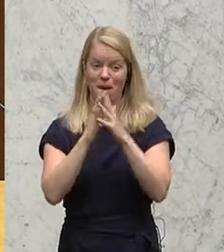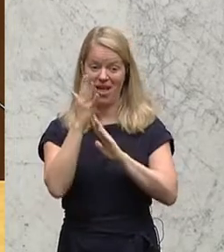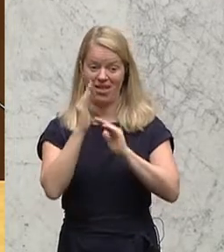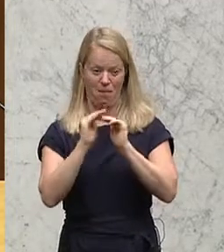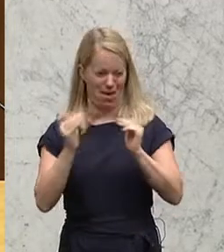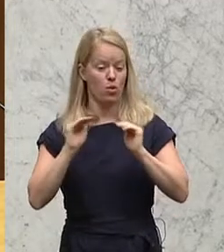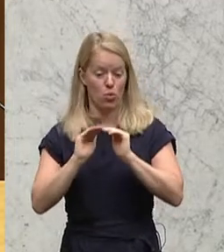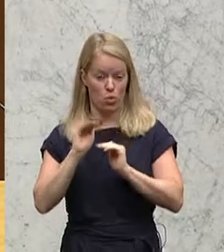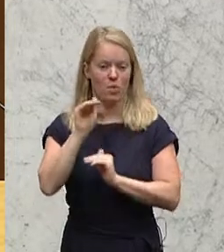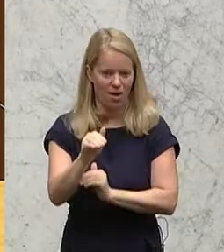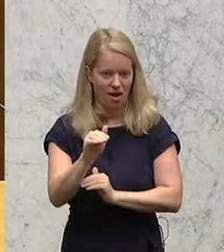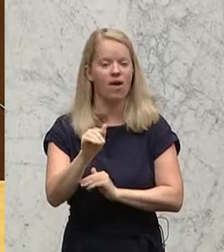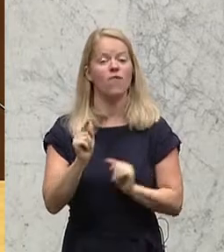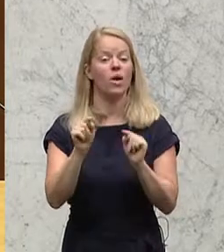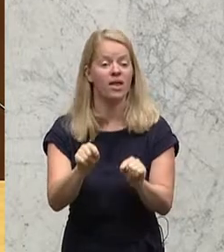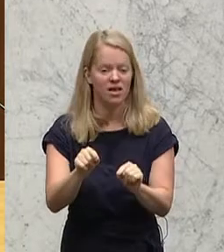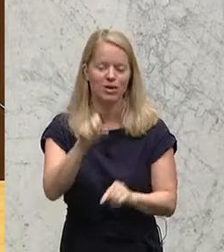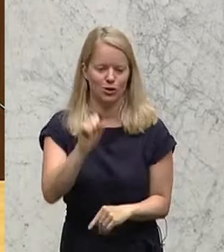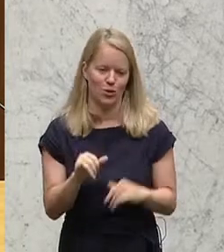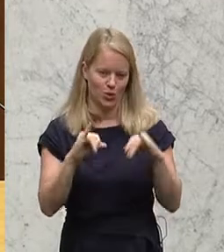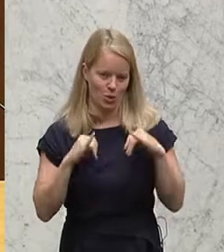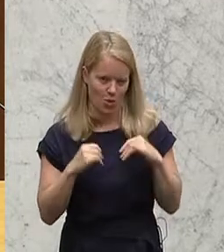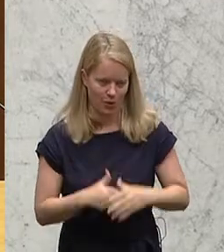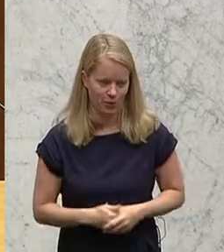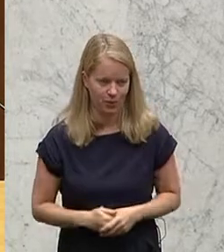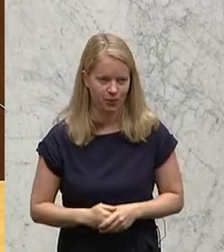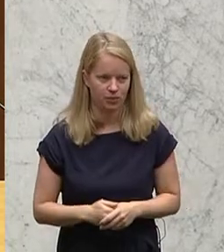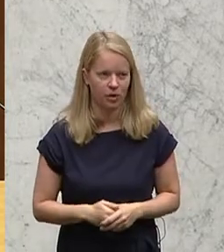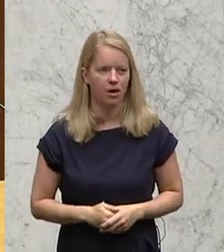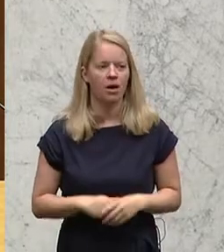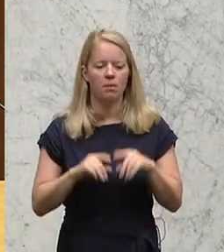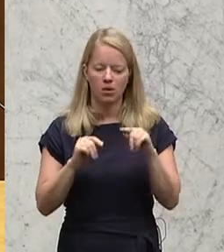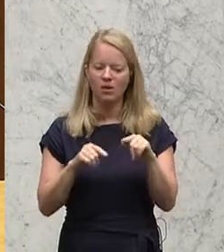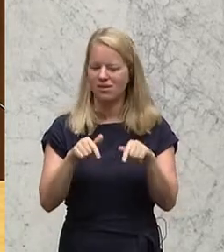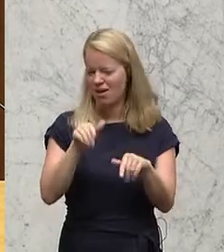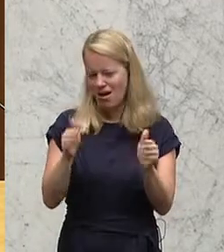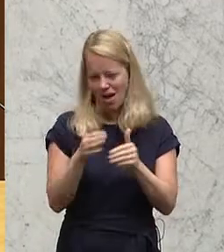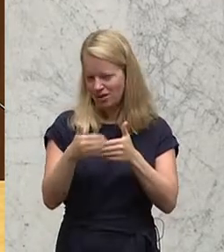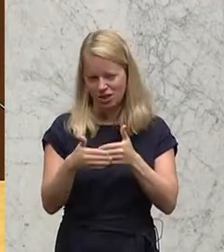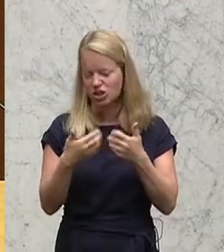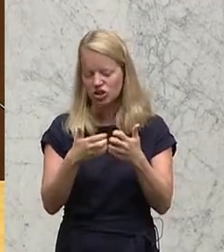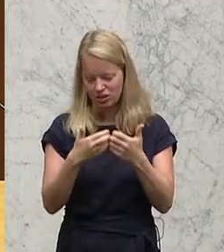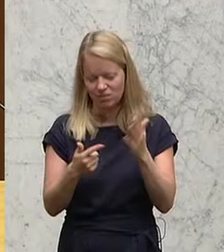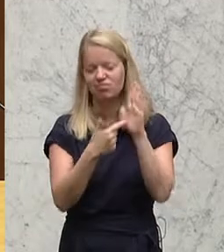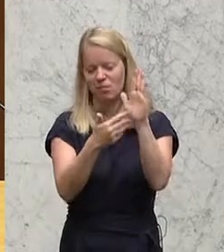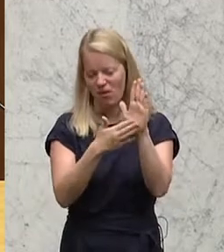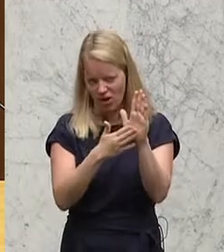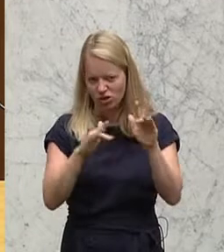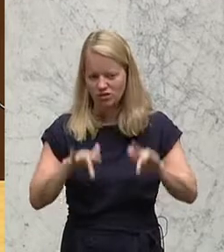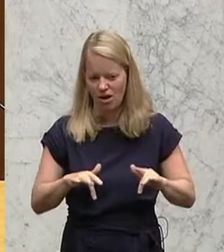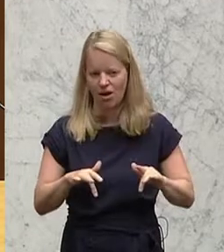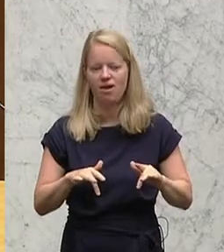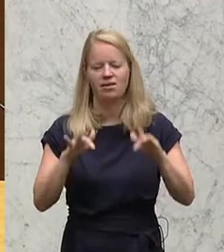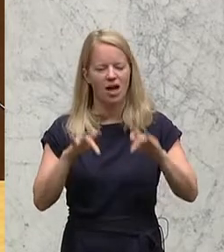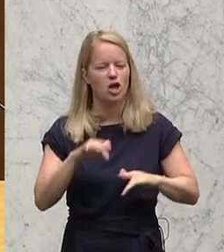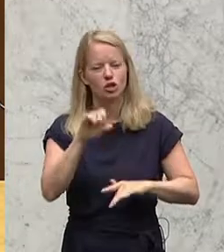gelitten hat, die die schmerzliche Trennung Südtirols von Tirol erlebt hat, mit all ihren